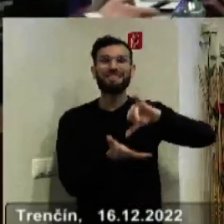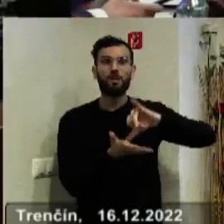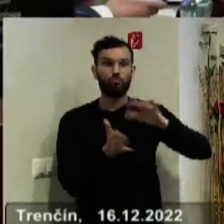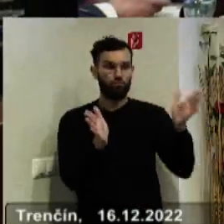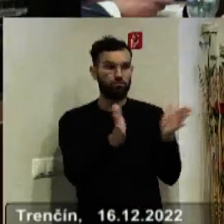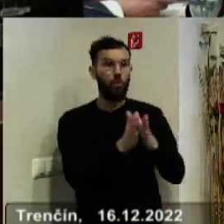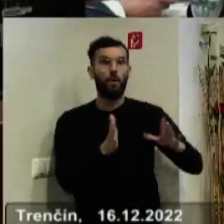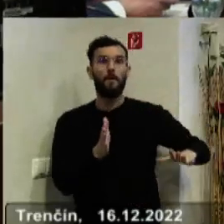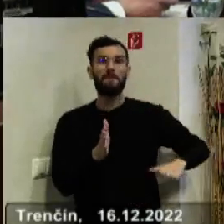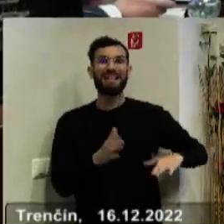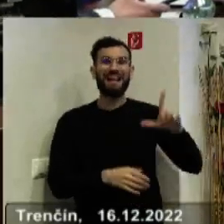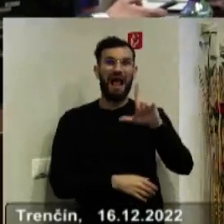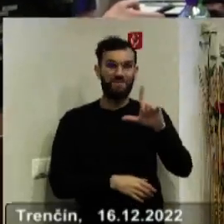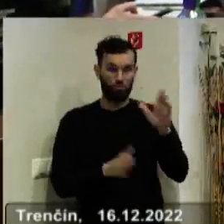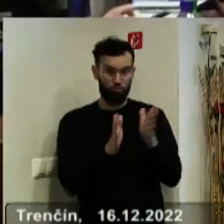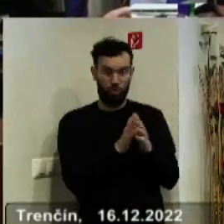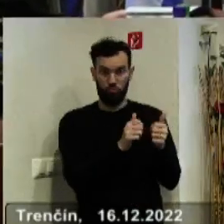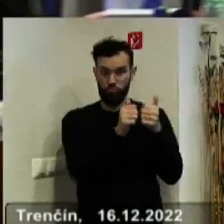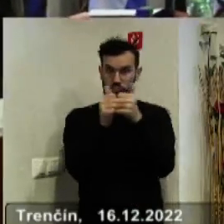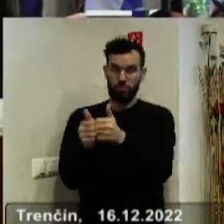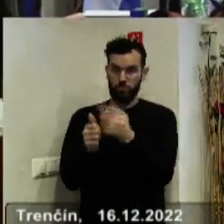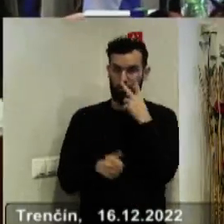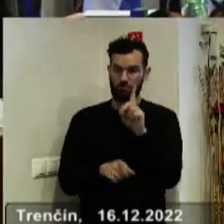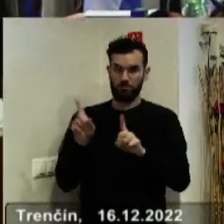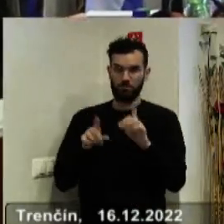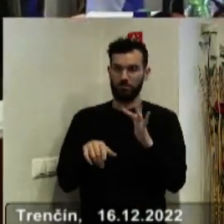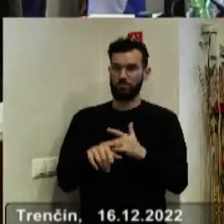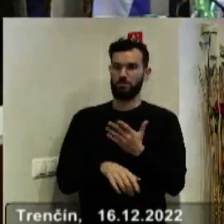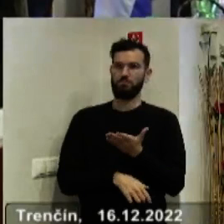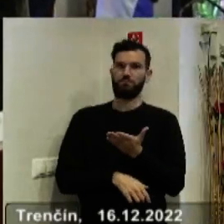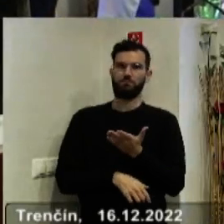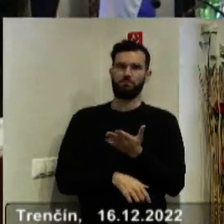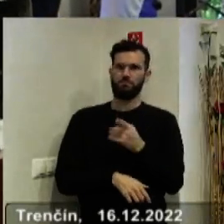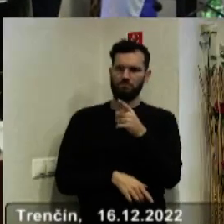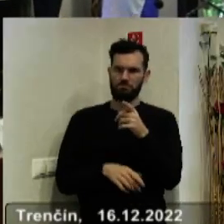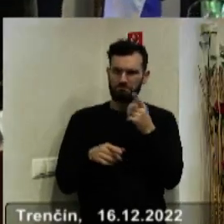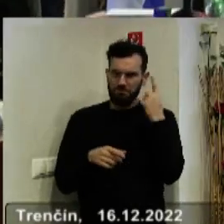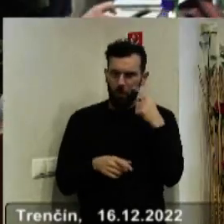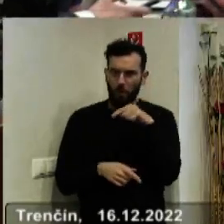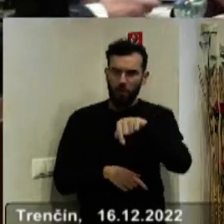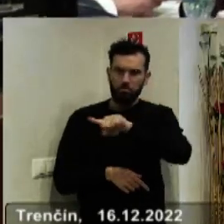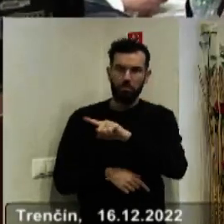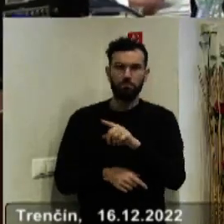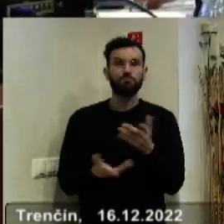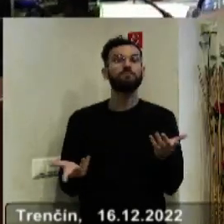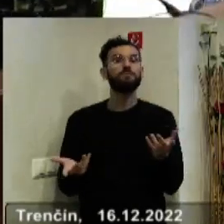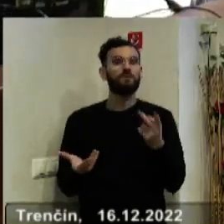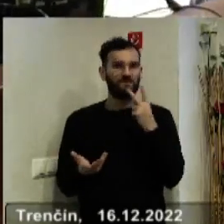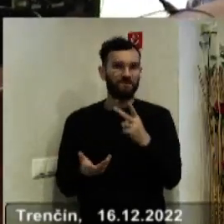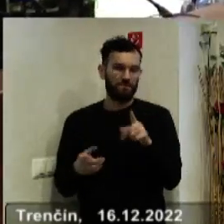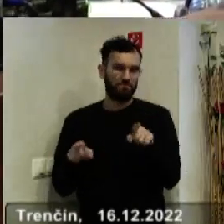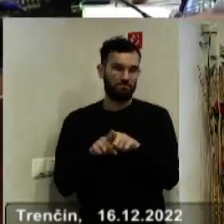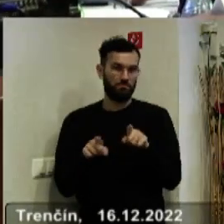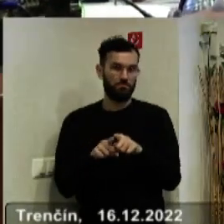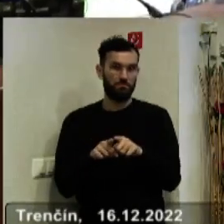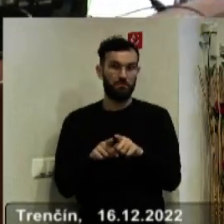Lamačkovou a skutočne mal som miestami pocit a tam bolo vidieť, že akých kvalifikovaných úradníkov na tomto odbore máme, pretože ako aj pán predseda